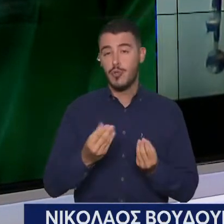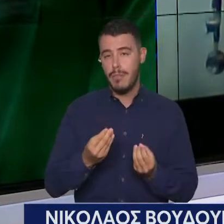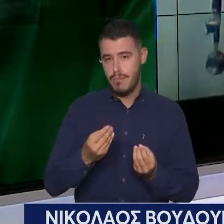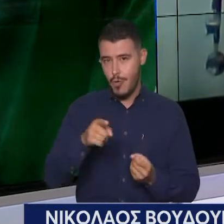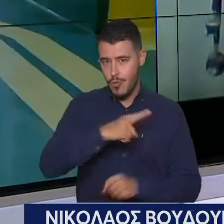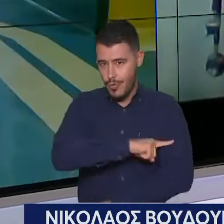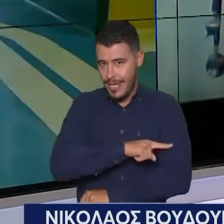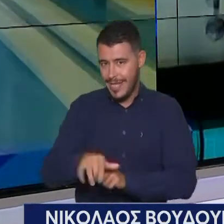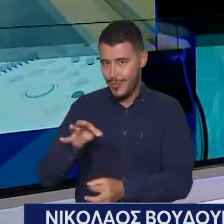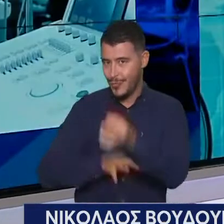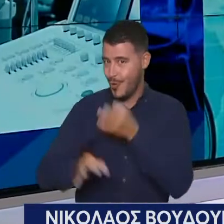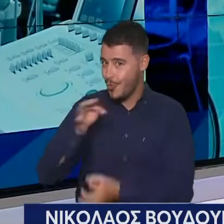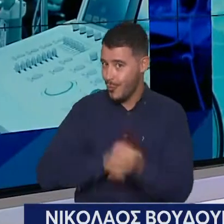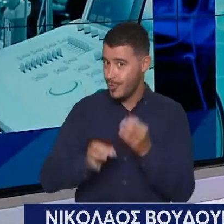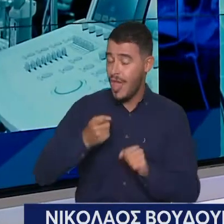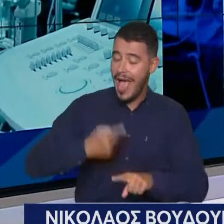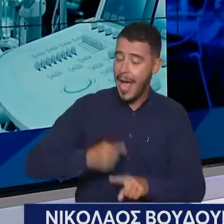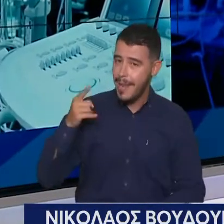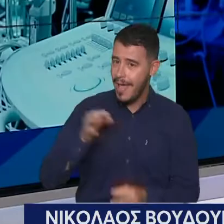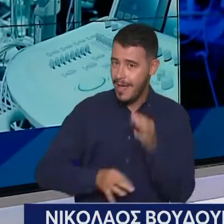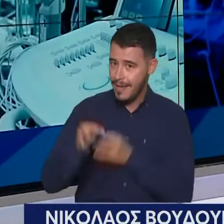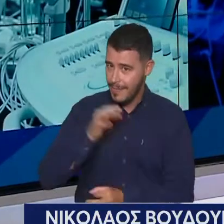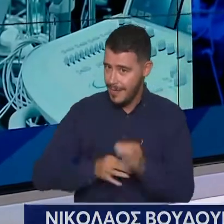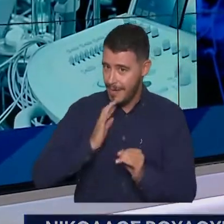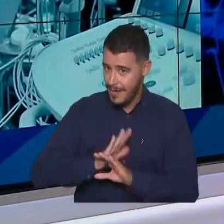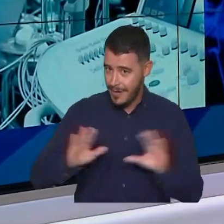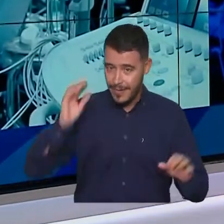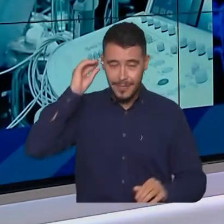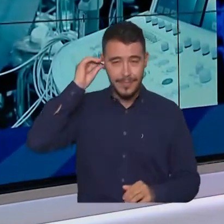Εγώ ευχαριστώ. Ωραίος λόγος, απλός, έτσι, για να τα θυμόμαστε, να τα καταλαβαίνουμε.